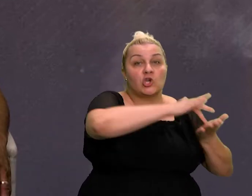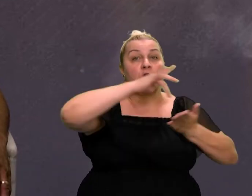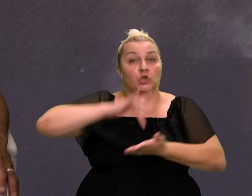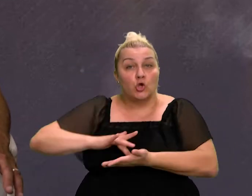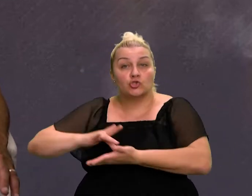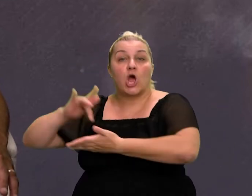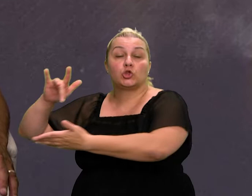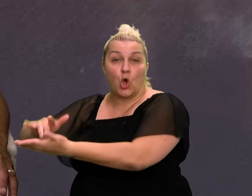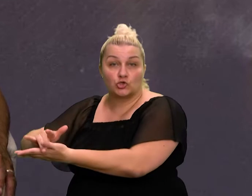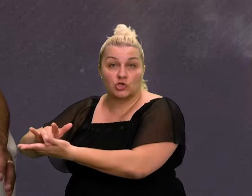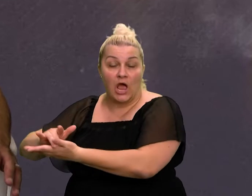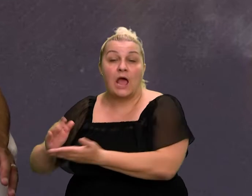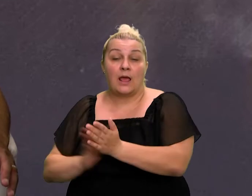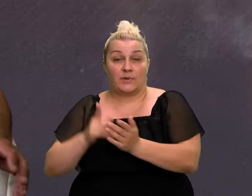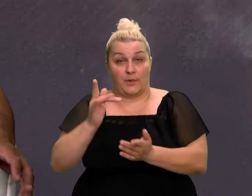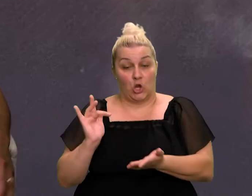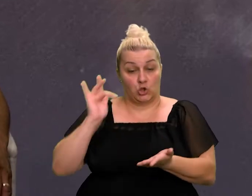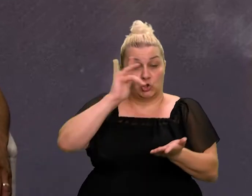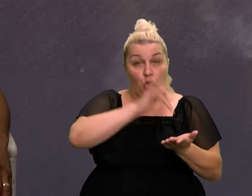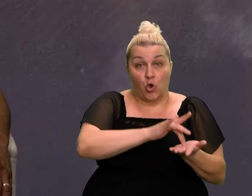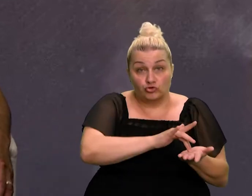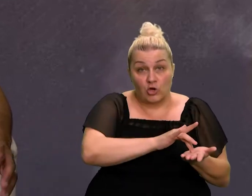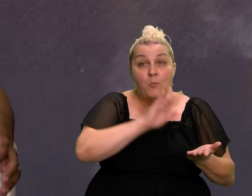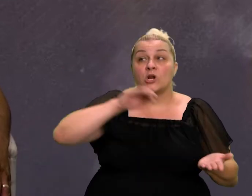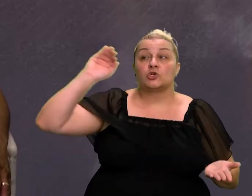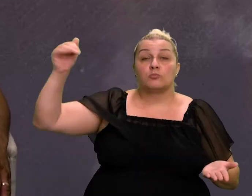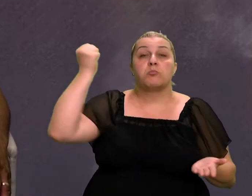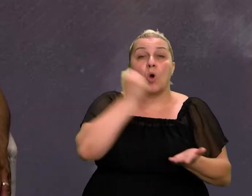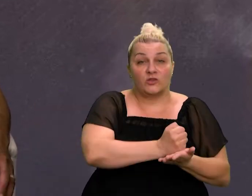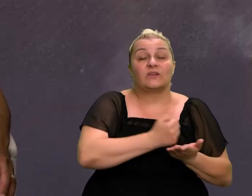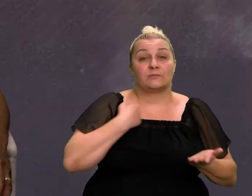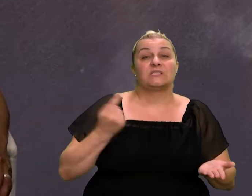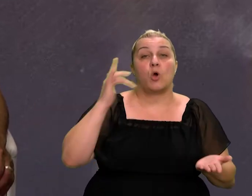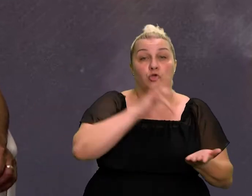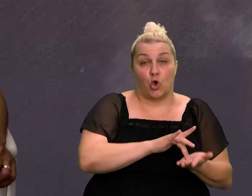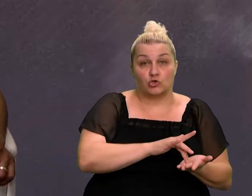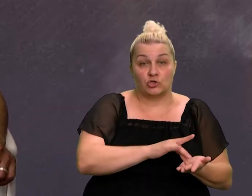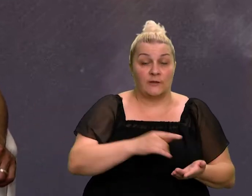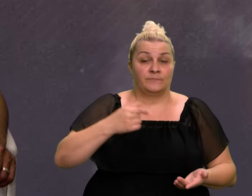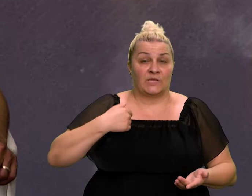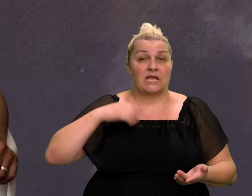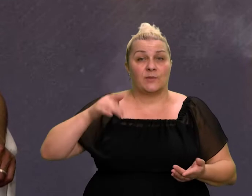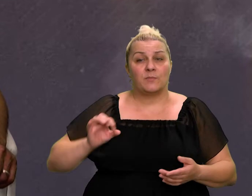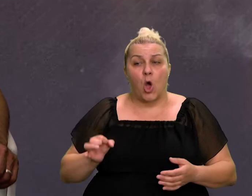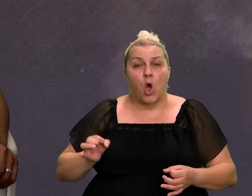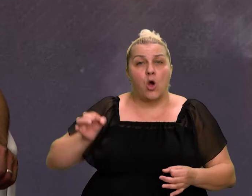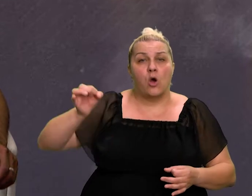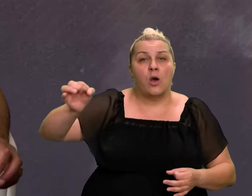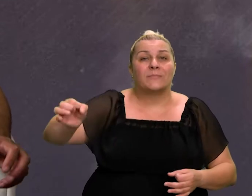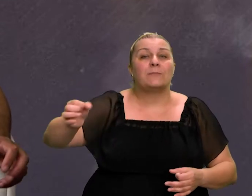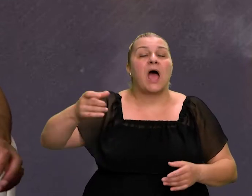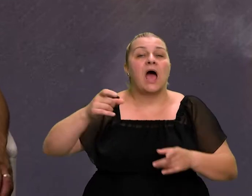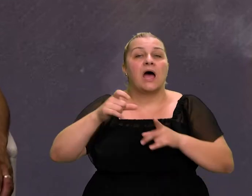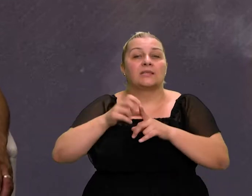potvrditi da sti gana ta. Ja sam, recimo, od grupu koju sam dobija za vod, imali smo najistureniju točku prema Drnišu.